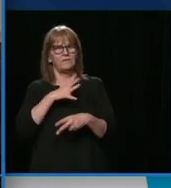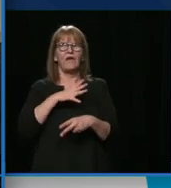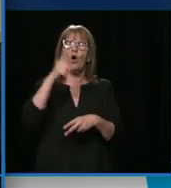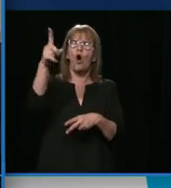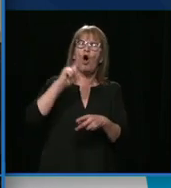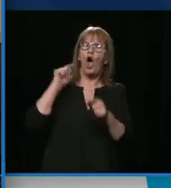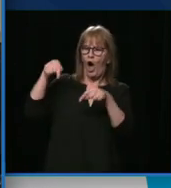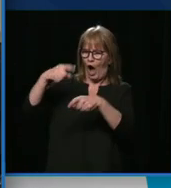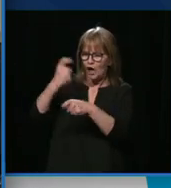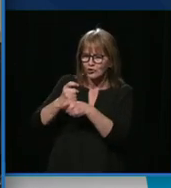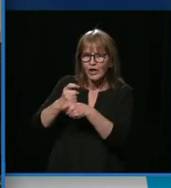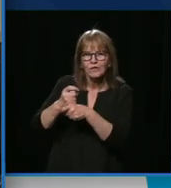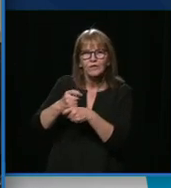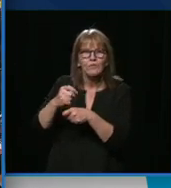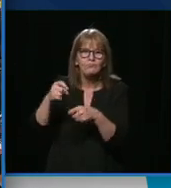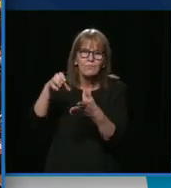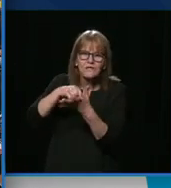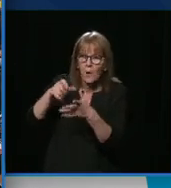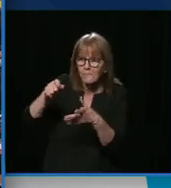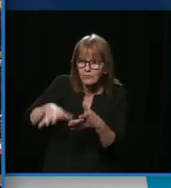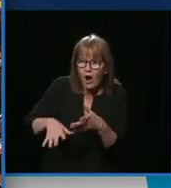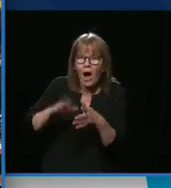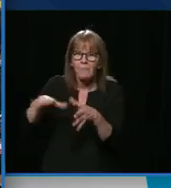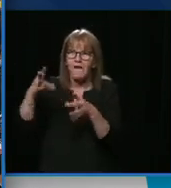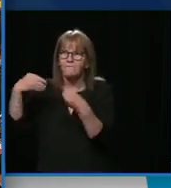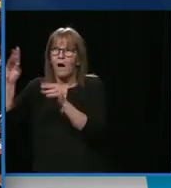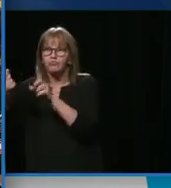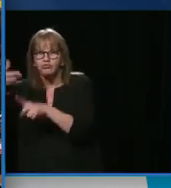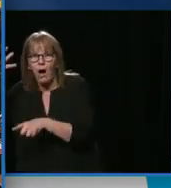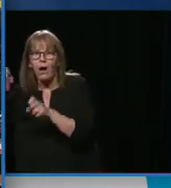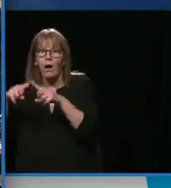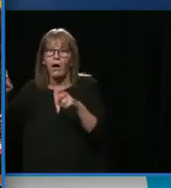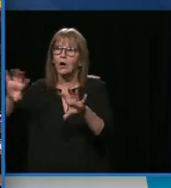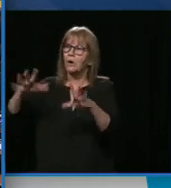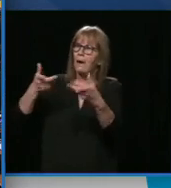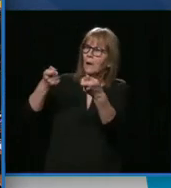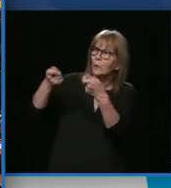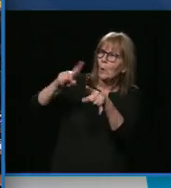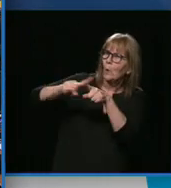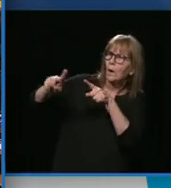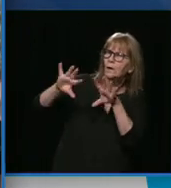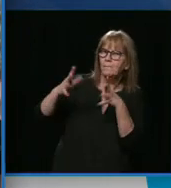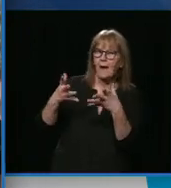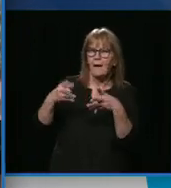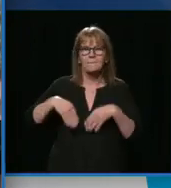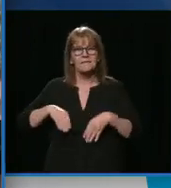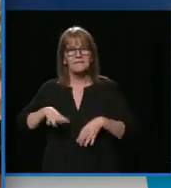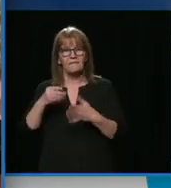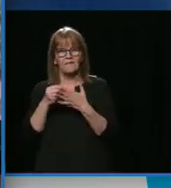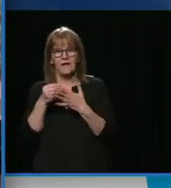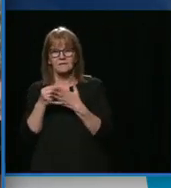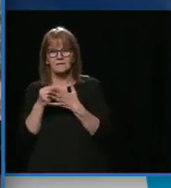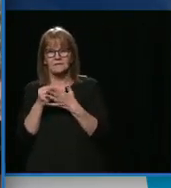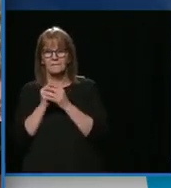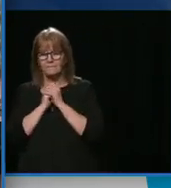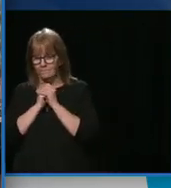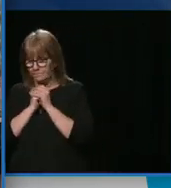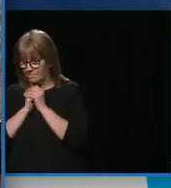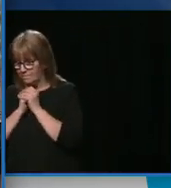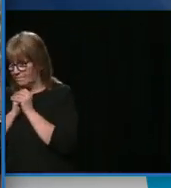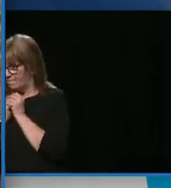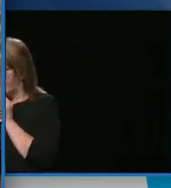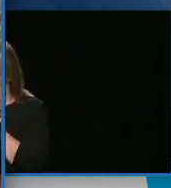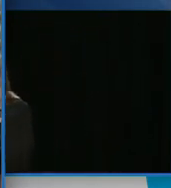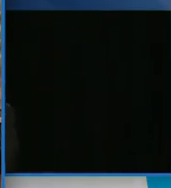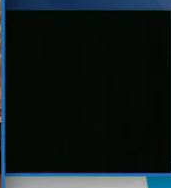intervenir dans ce far-west immobilier? M. le ministre des Finances. Bien, je regrette. Le secteur